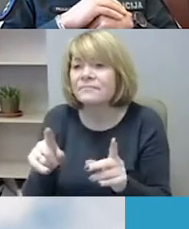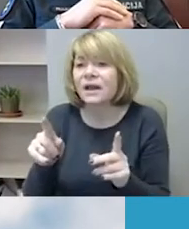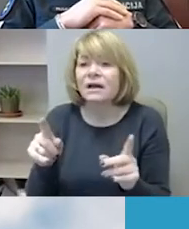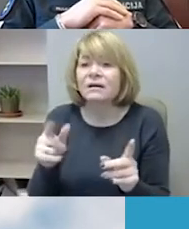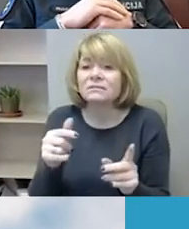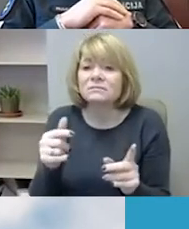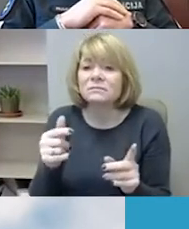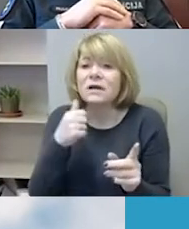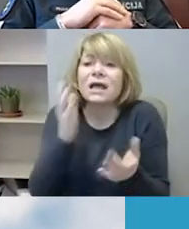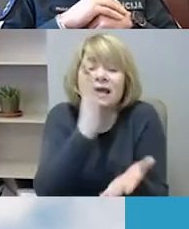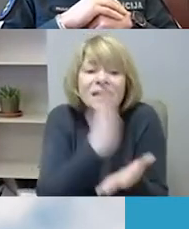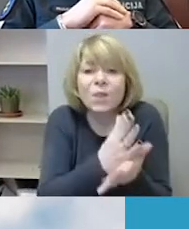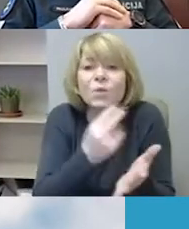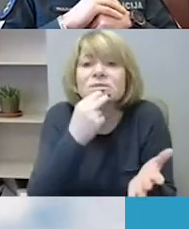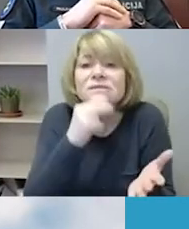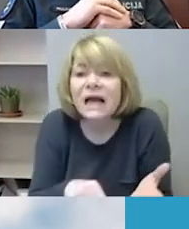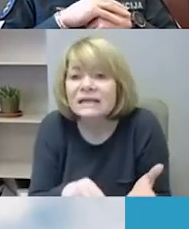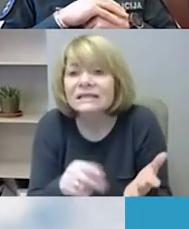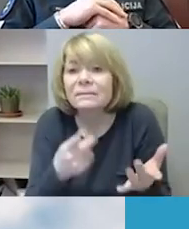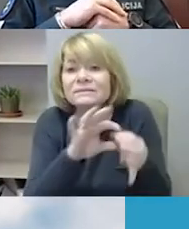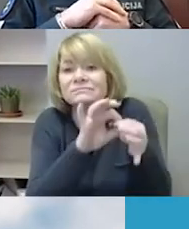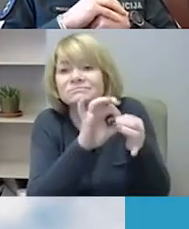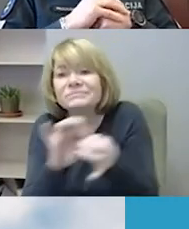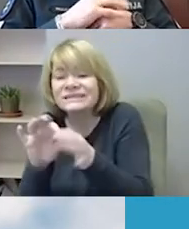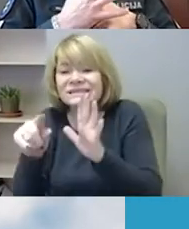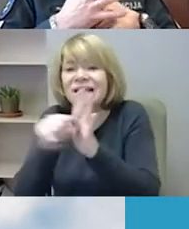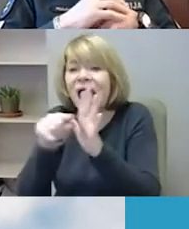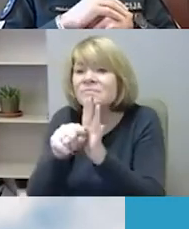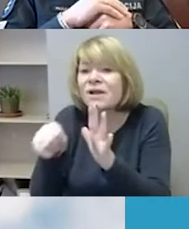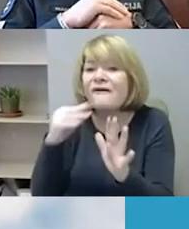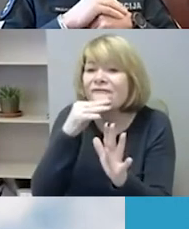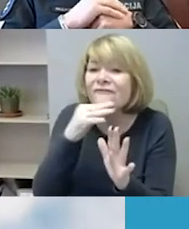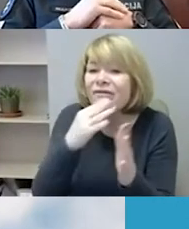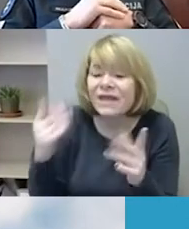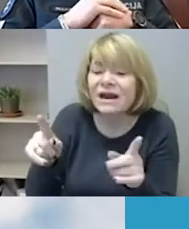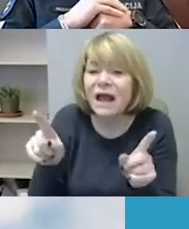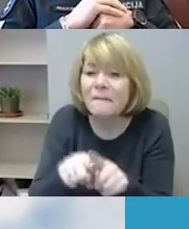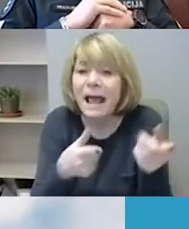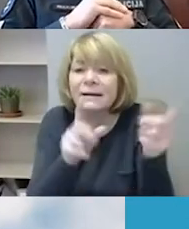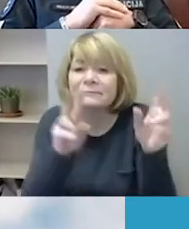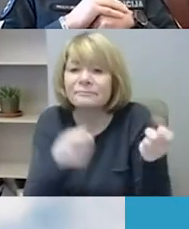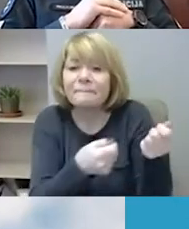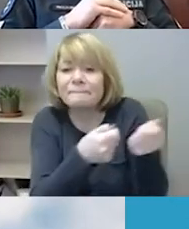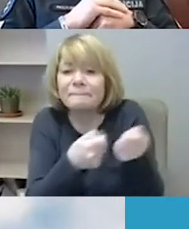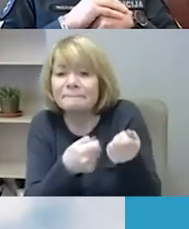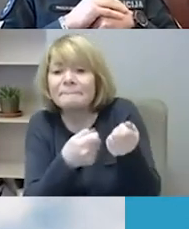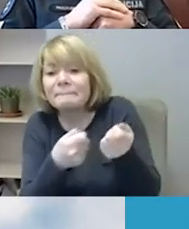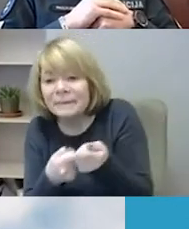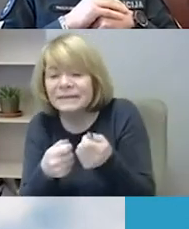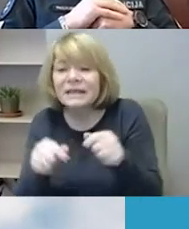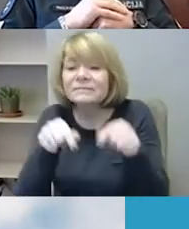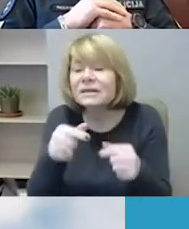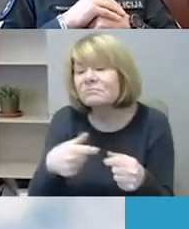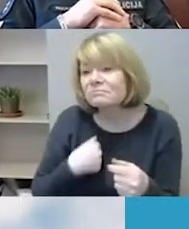atsakomybės dėl šių tokių pobūdžio teisės pažeidimų. Ir šiandiengi, batom, visai